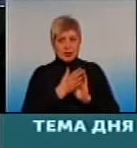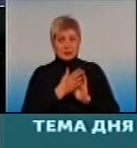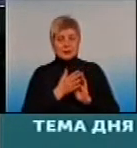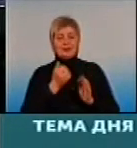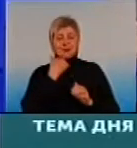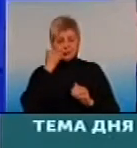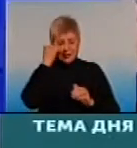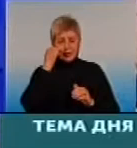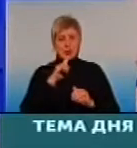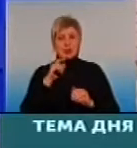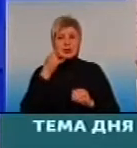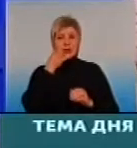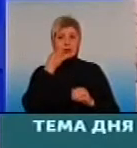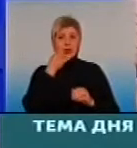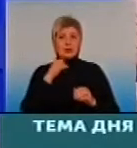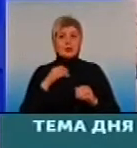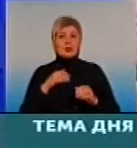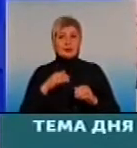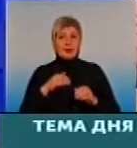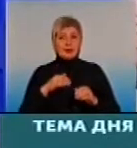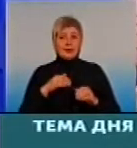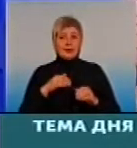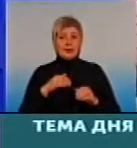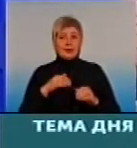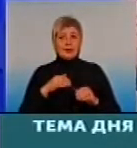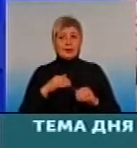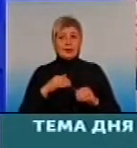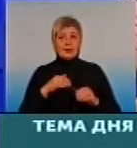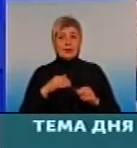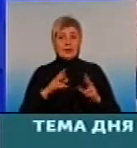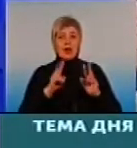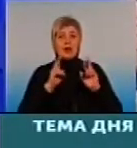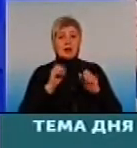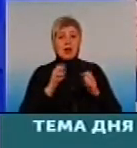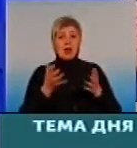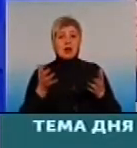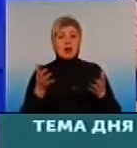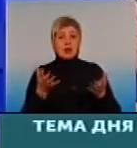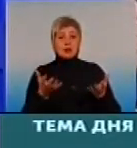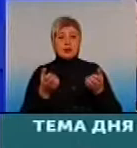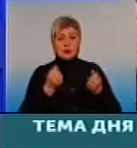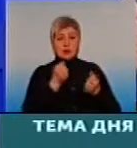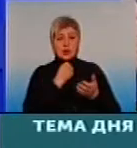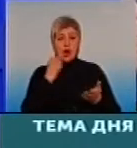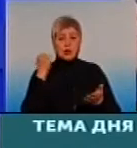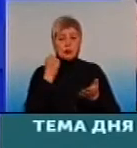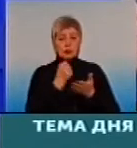Дякуємо за дзвіночок. Отже, держава буде це все оплачувати. Як отримати гарантовану, якісну медичну послугу і довіру